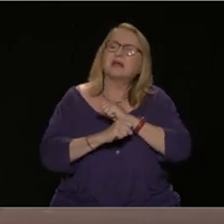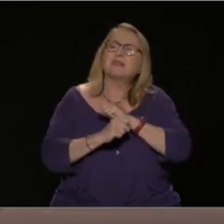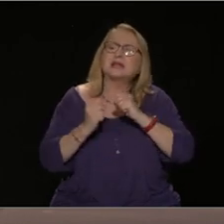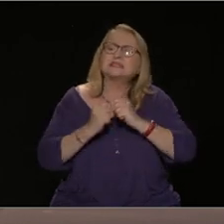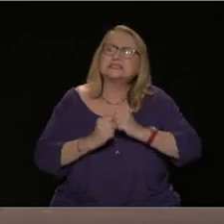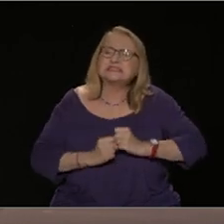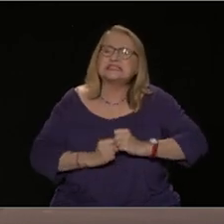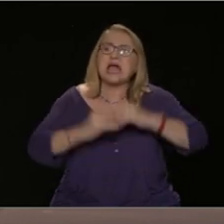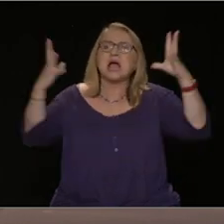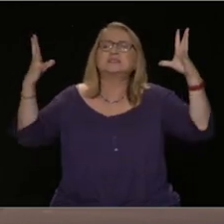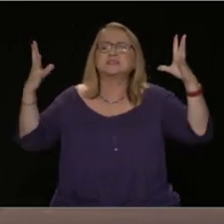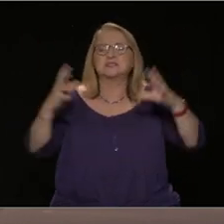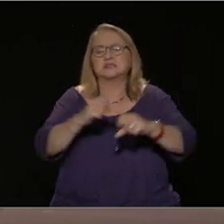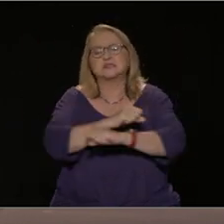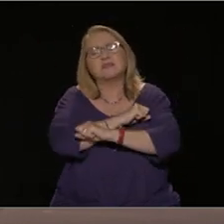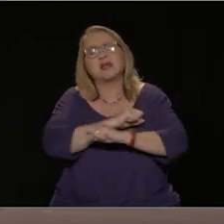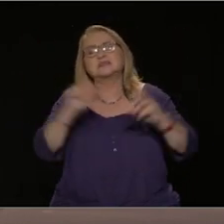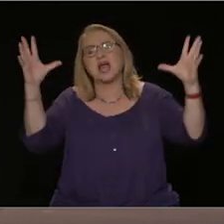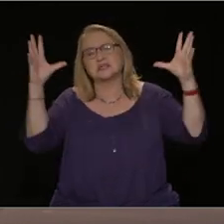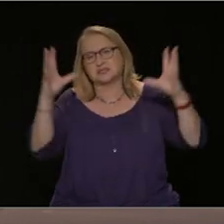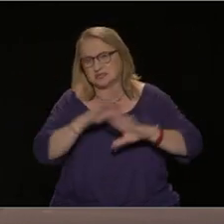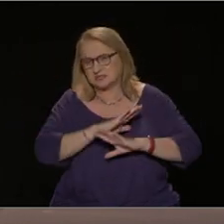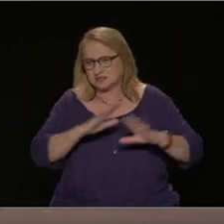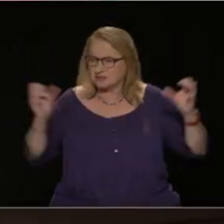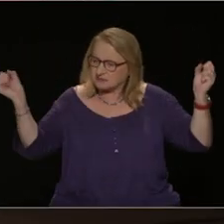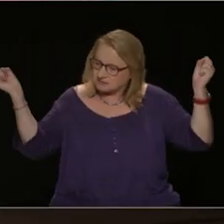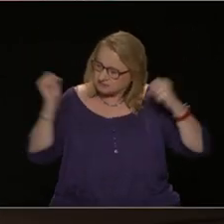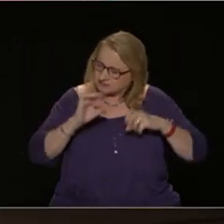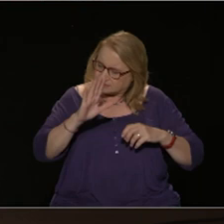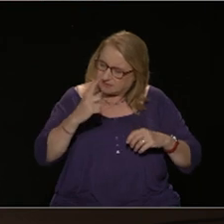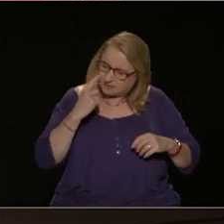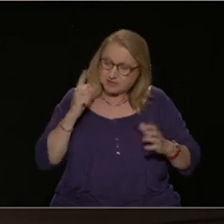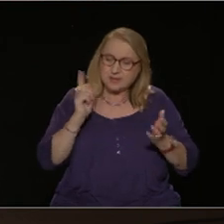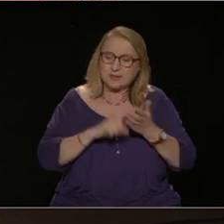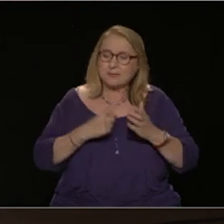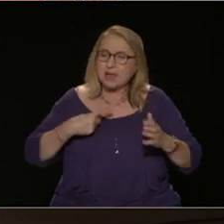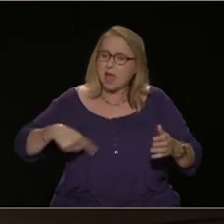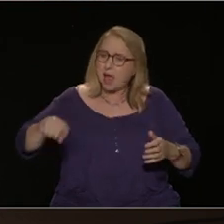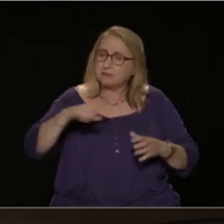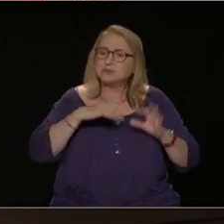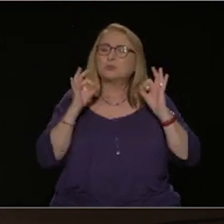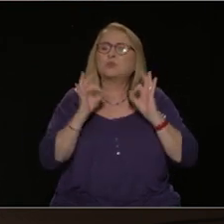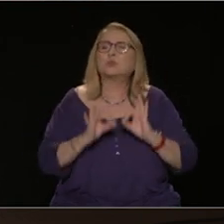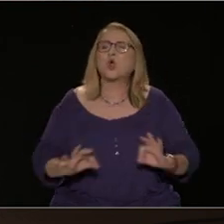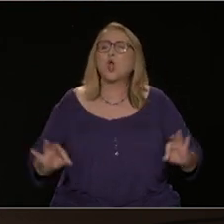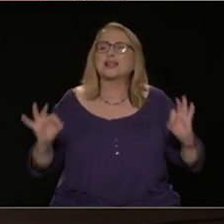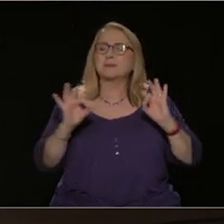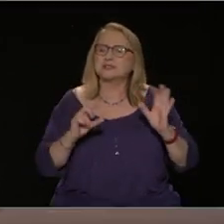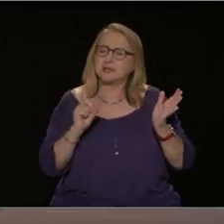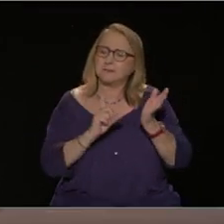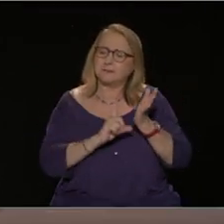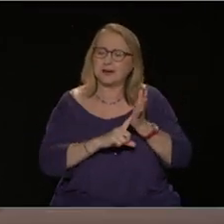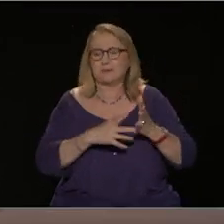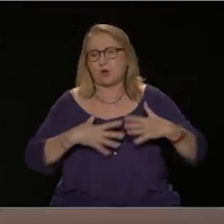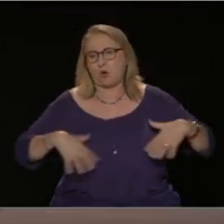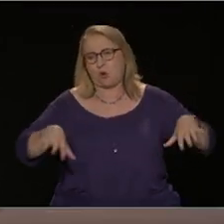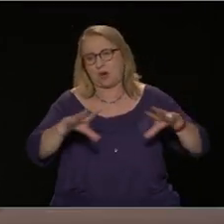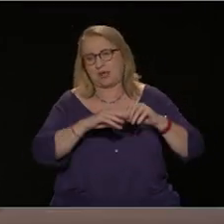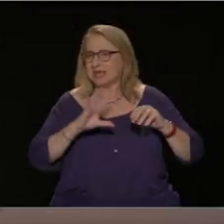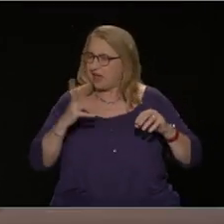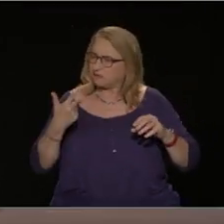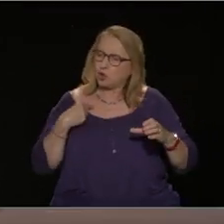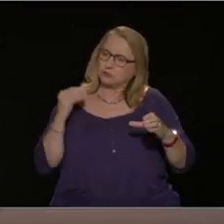είμαστε προετοιμασμένοι οι εργαζόμενοι και η νεολαία. Η δική μας συμμετοχή δηλαδή στις εκλογές έχει και αυτό το περιεχόμενο. Ότι ήδη από χθες